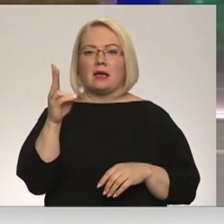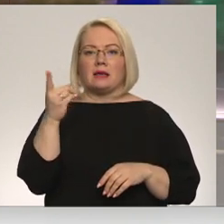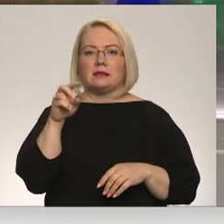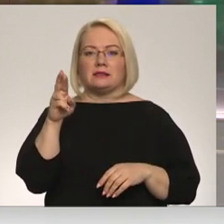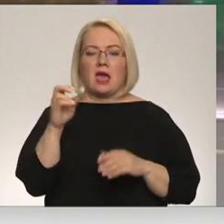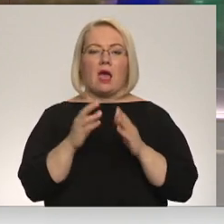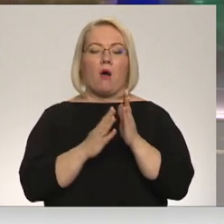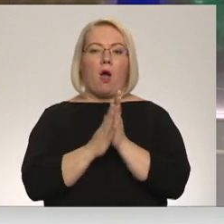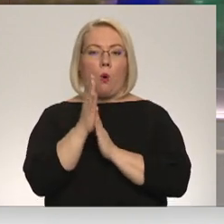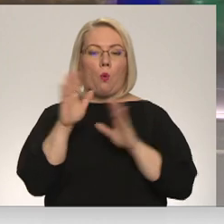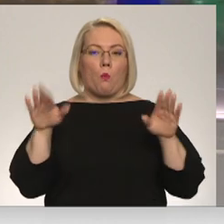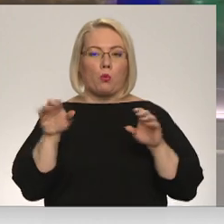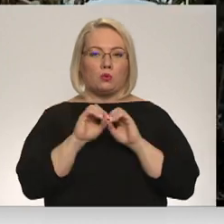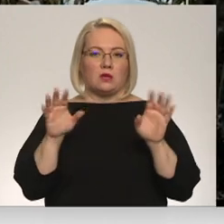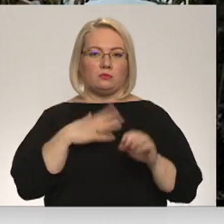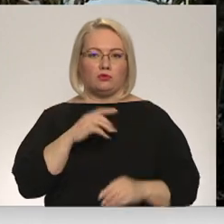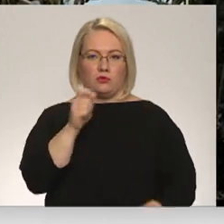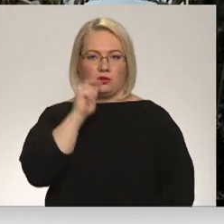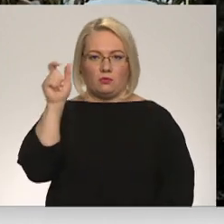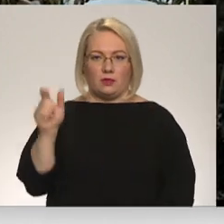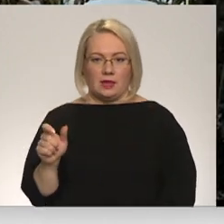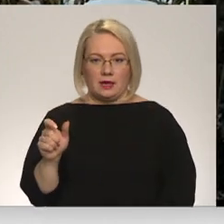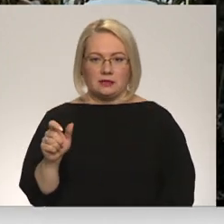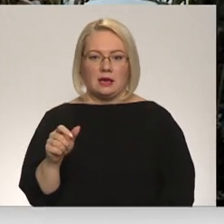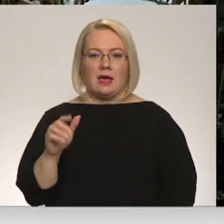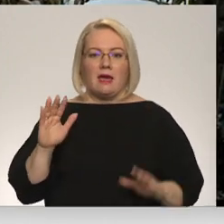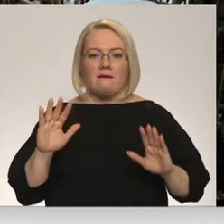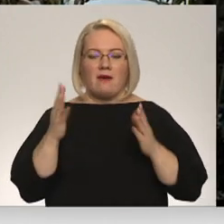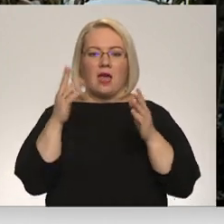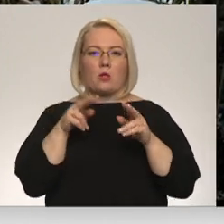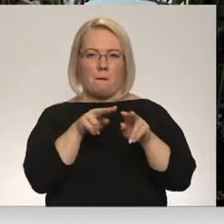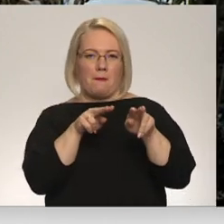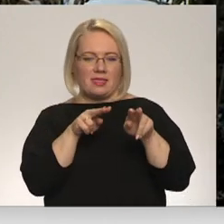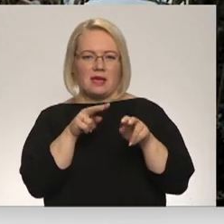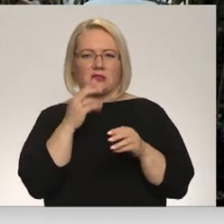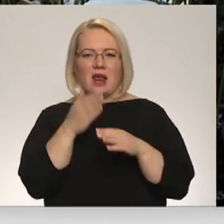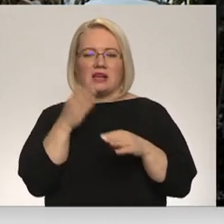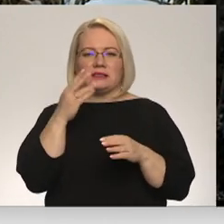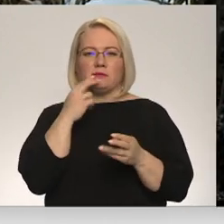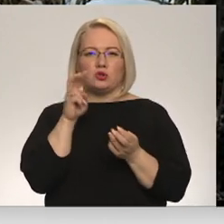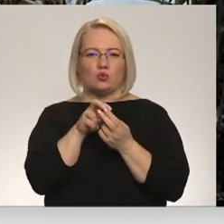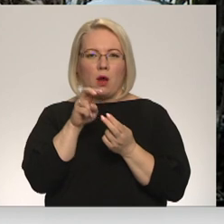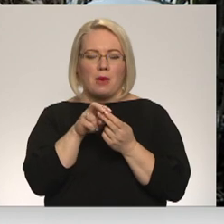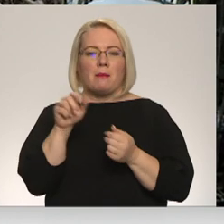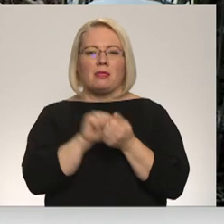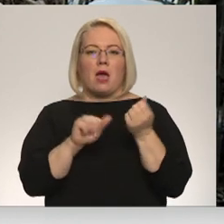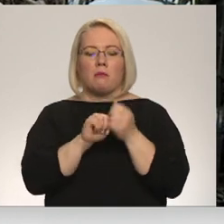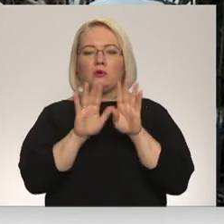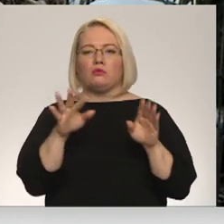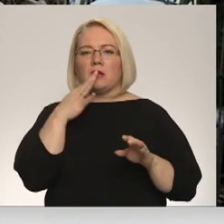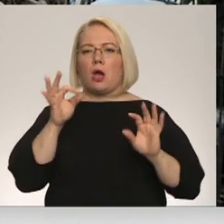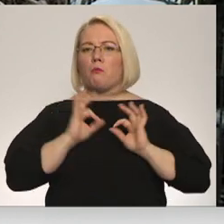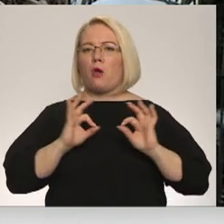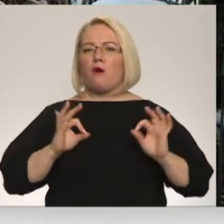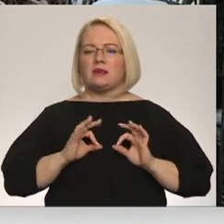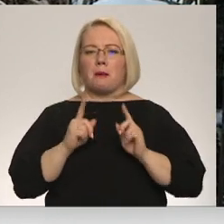Tāsta Dāvids Freidentalds. Mazo veiklo mednieci ar asajiem zobiem dabas muzejā rakstrokā profesionālu